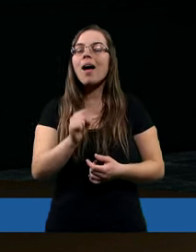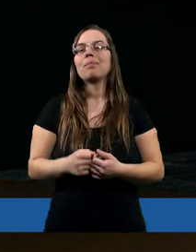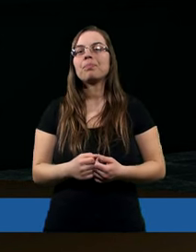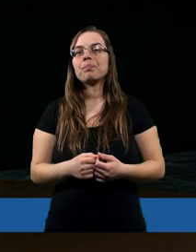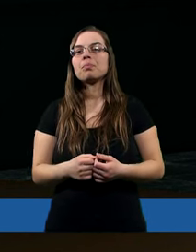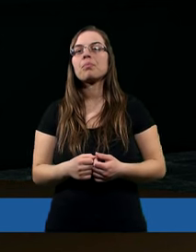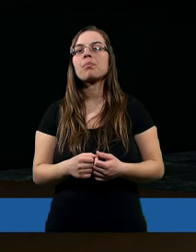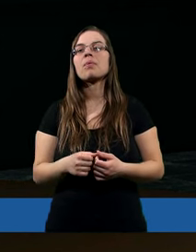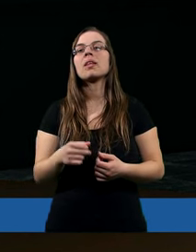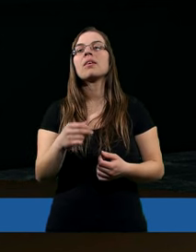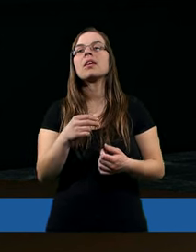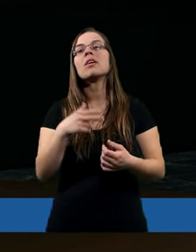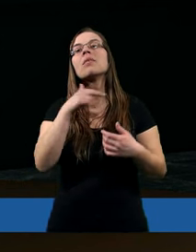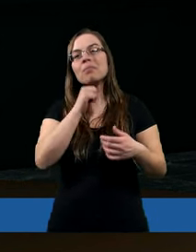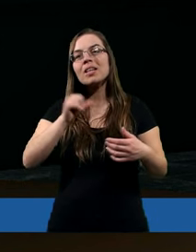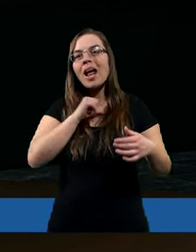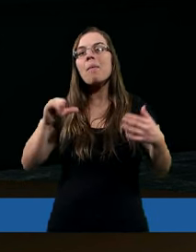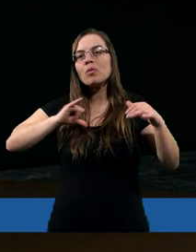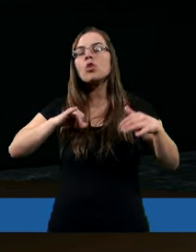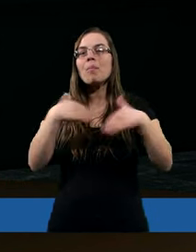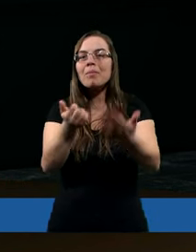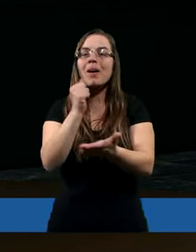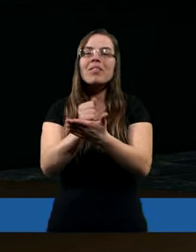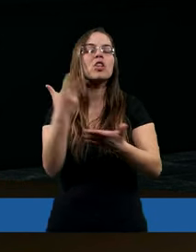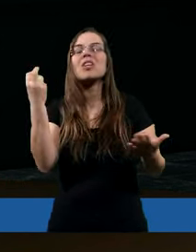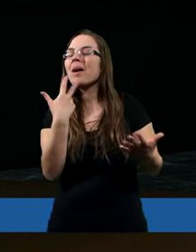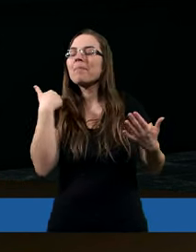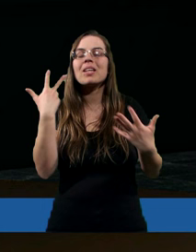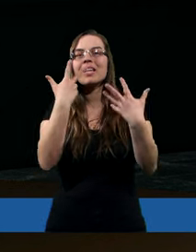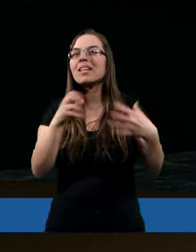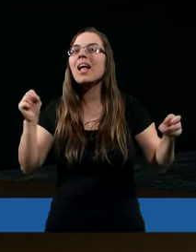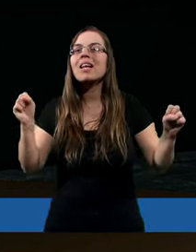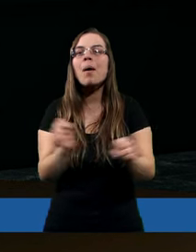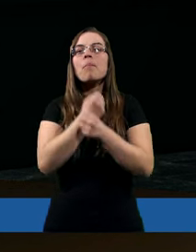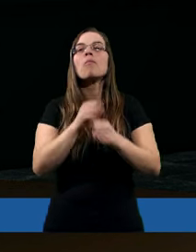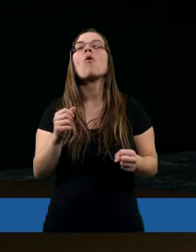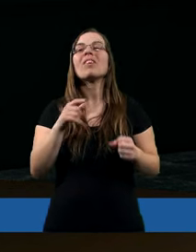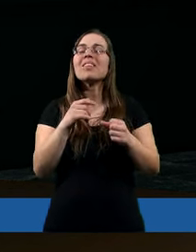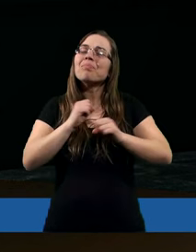I właśnie dzisiaj dałam sobie sprawę z tego, że trzeba być niesamowicie wyczulonym,